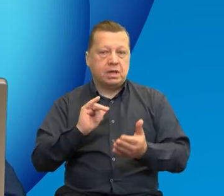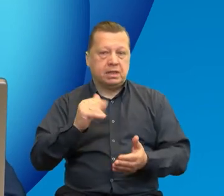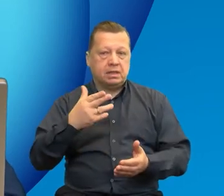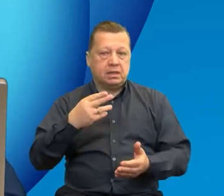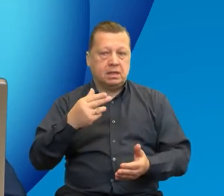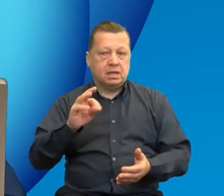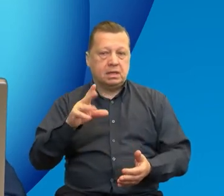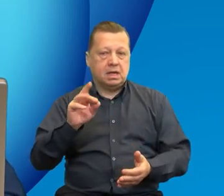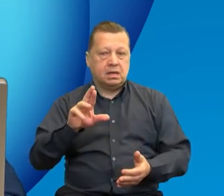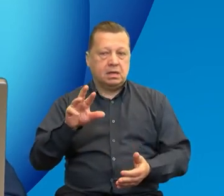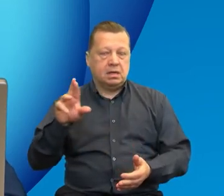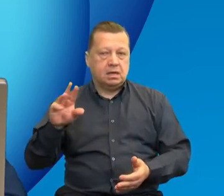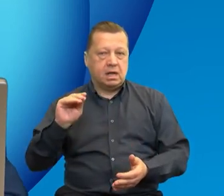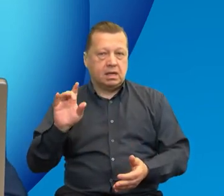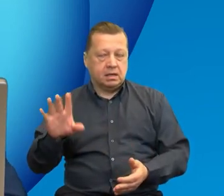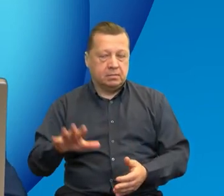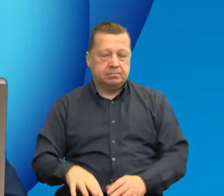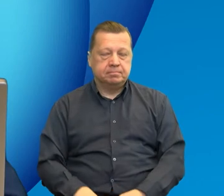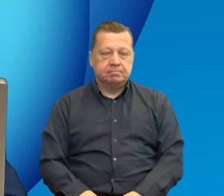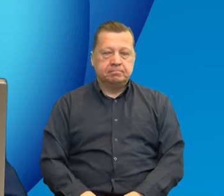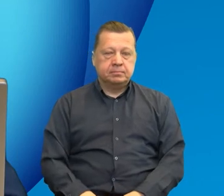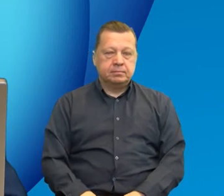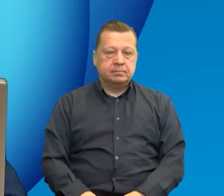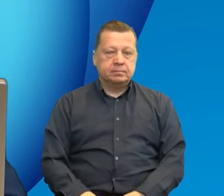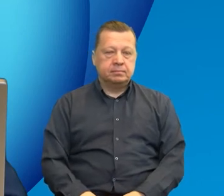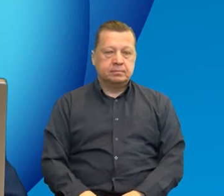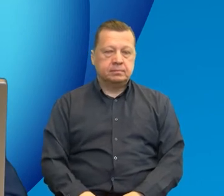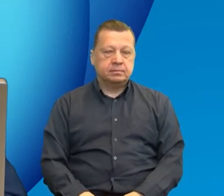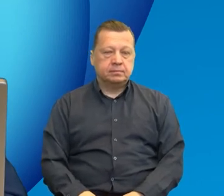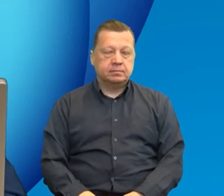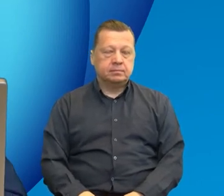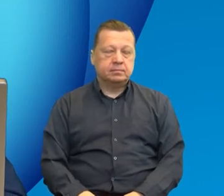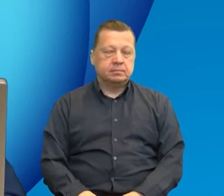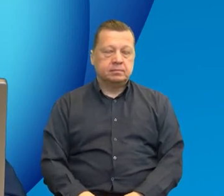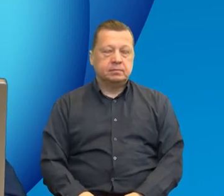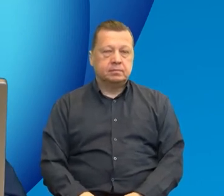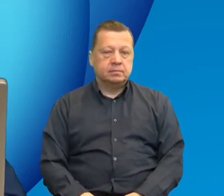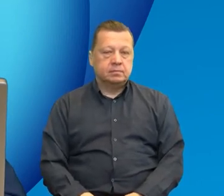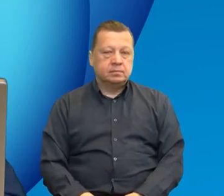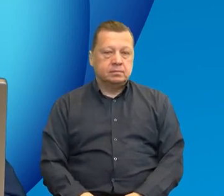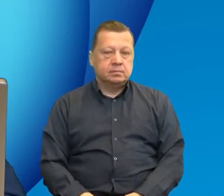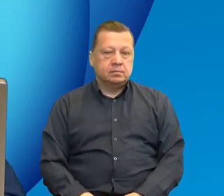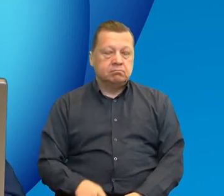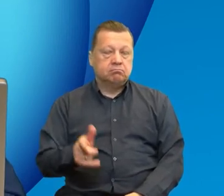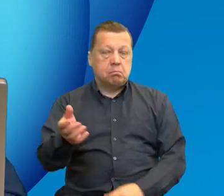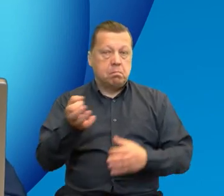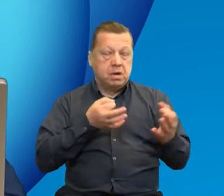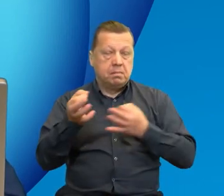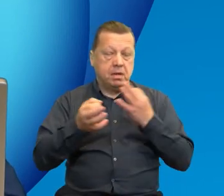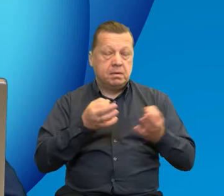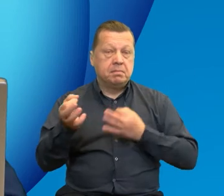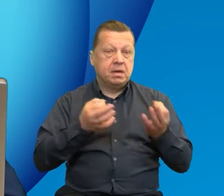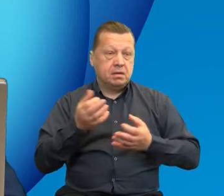W tej chwili otwieramy, oczywiście Państwa jeszcze raz, otwieramy możliwość zadawania pytań,